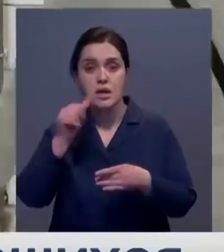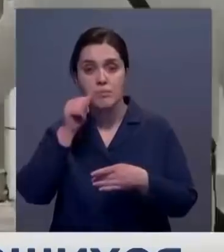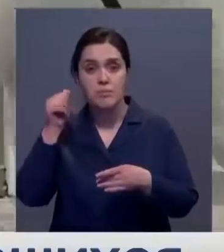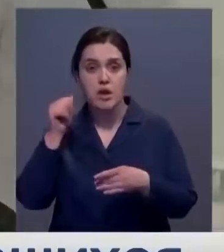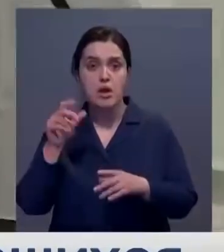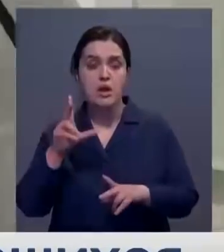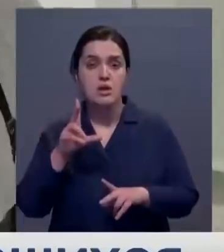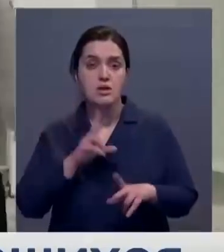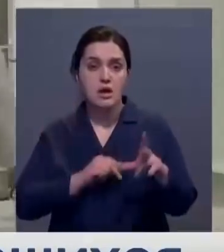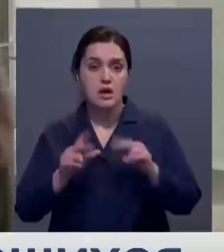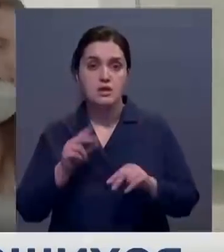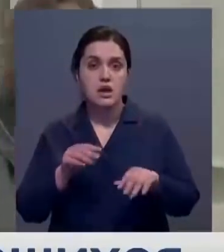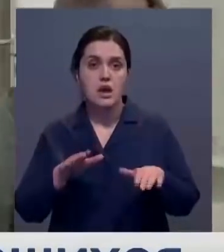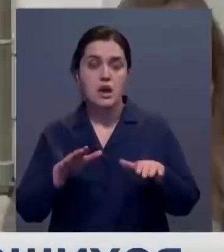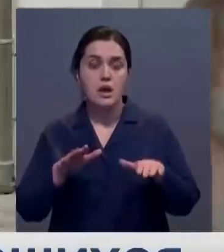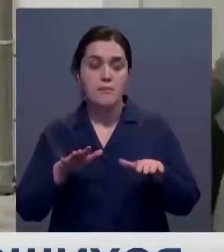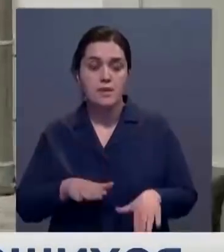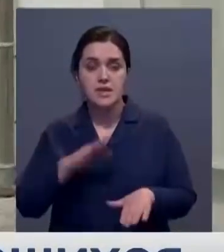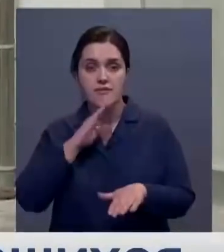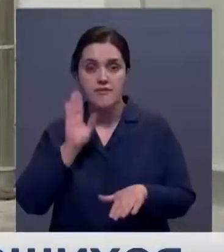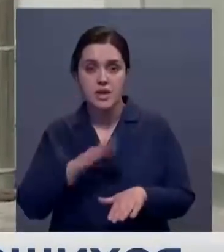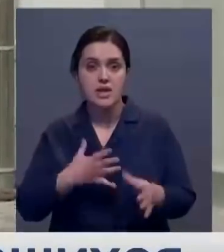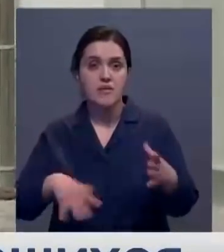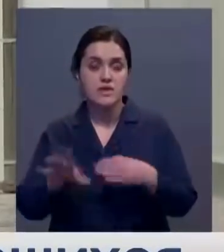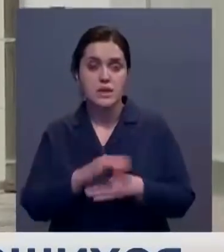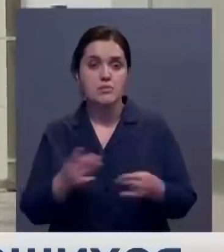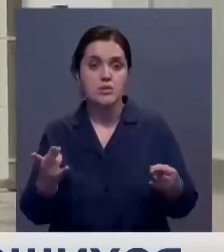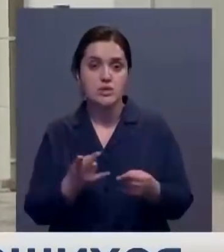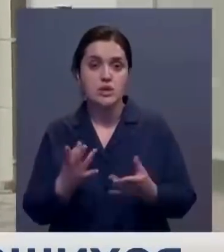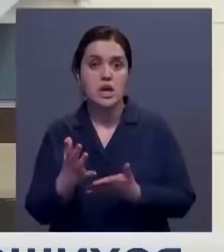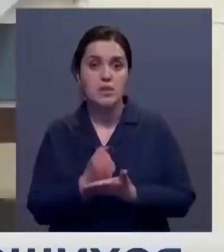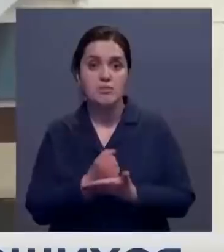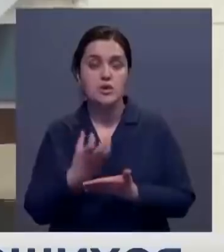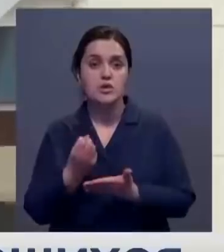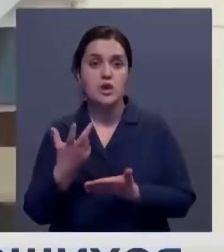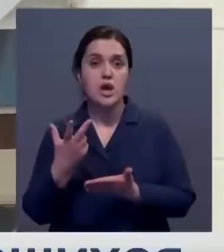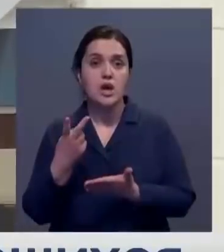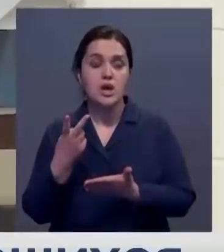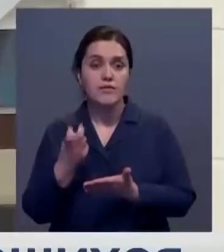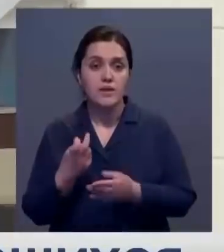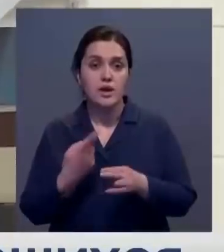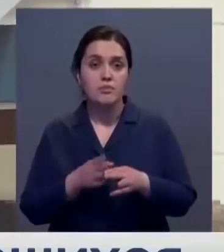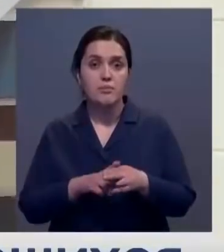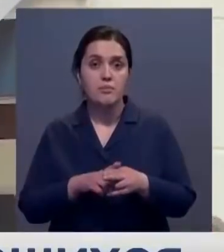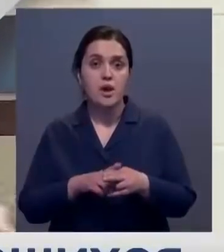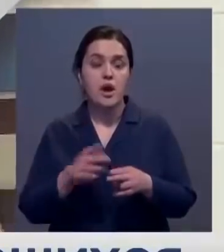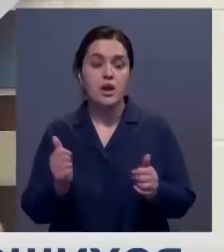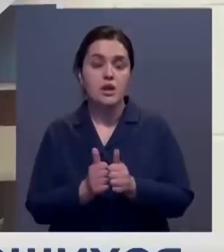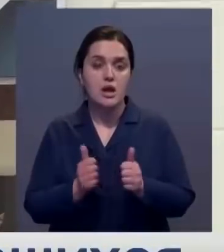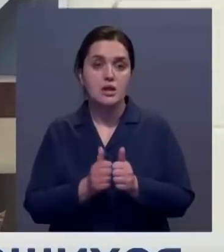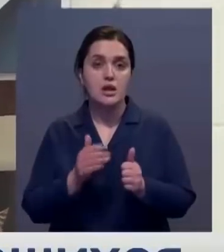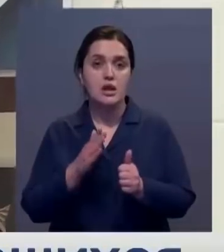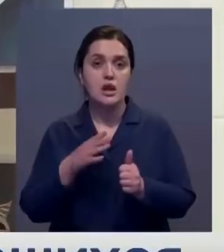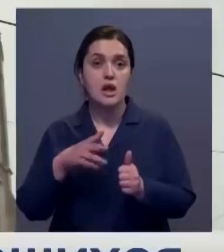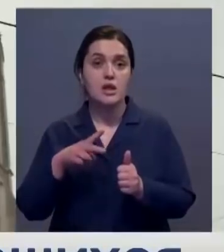надеяться, что мест хватит всем нуждающимся. В резерве еще остаются 200 на корабле-ночлежке, пришвартованном у набережной реки